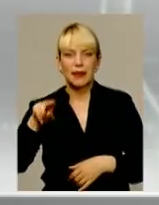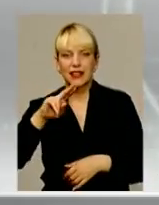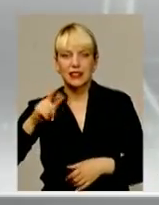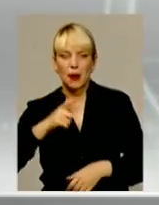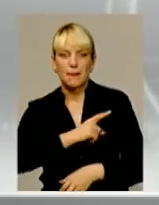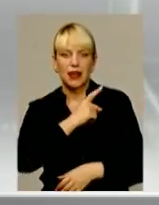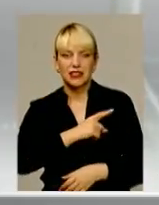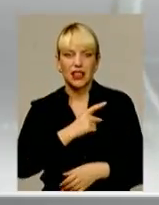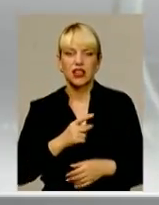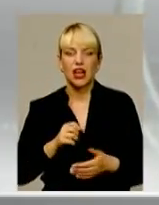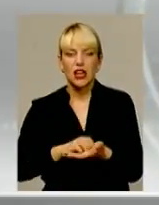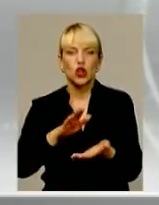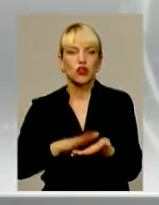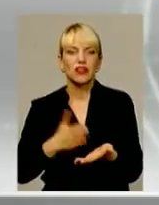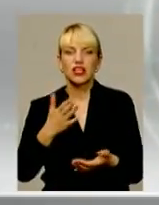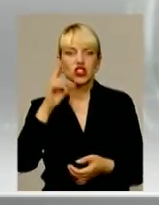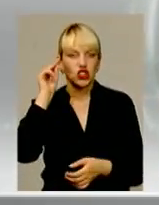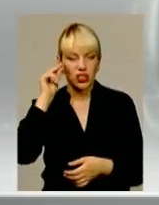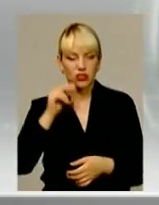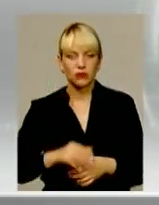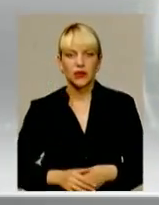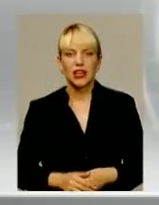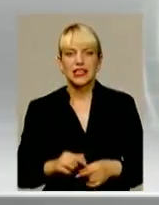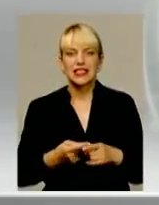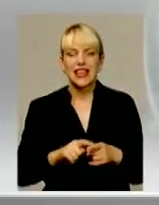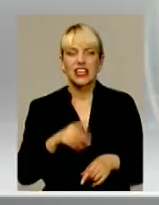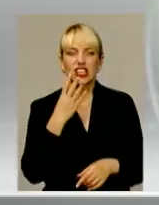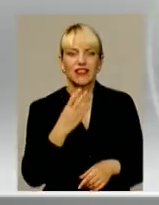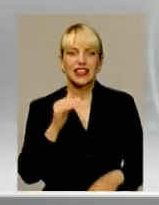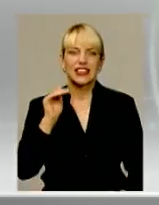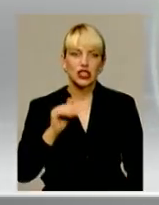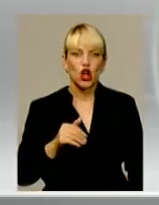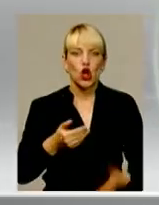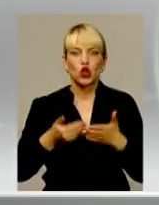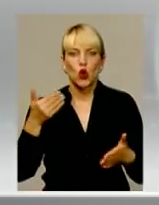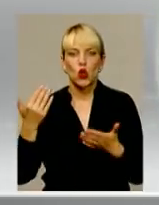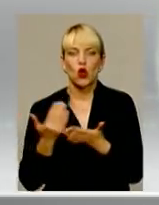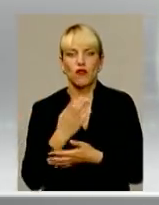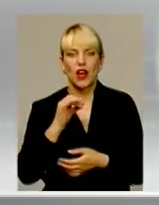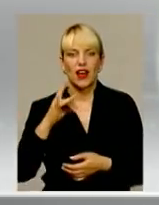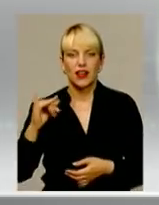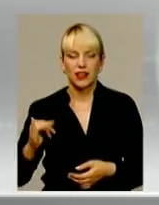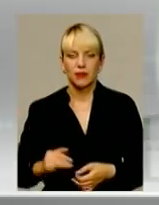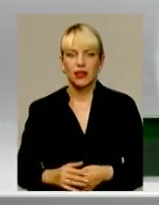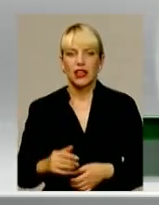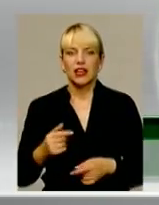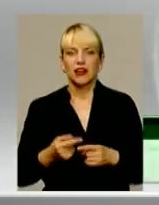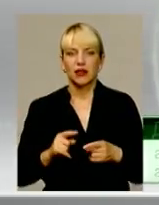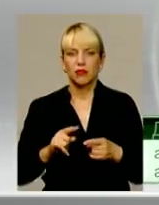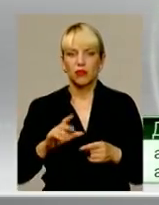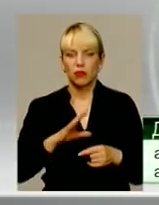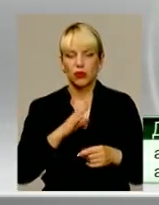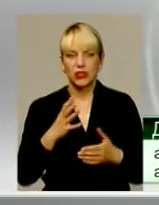Датовано вона яким часом? Це четверте тисячоліття до нової ери. Ми знайшли, скажімо, залишки